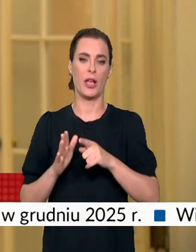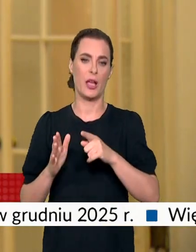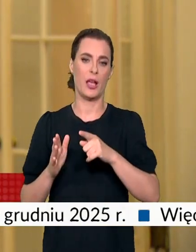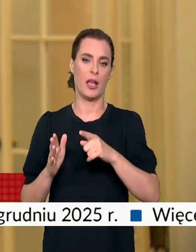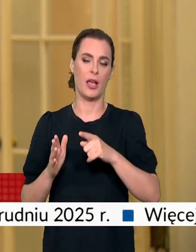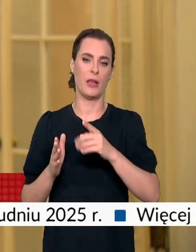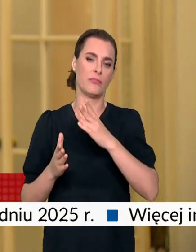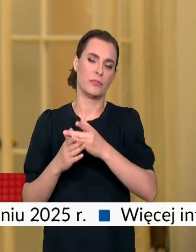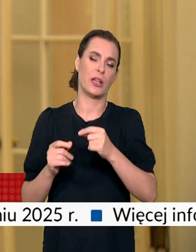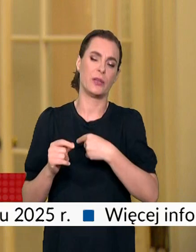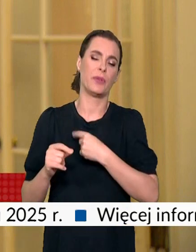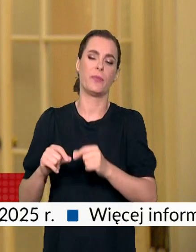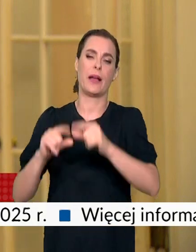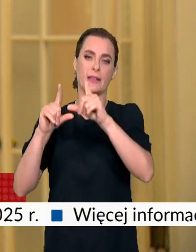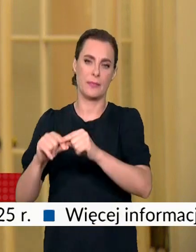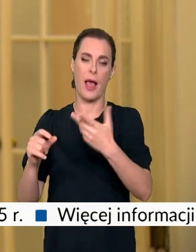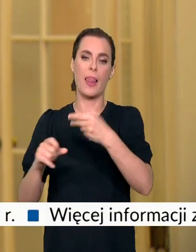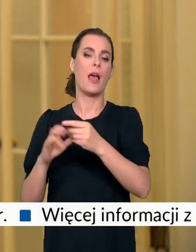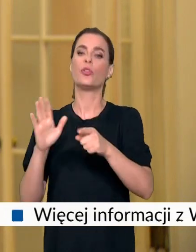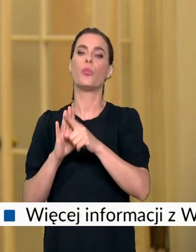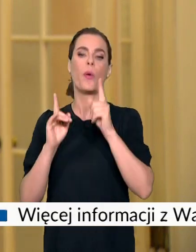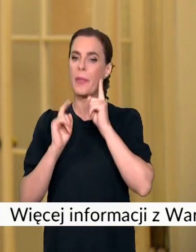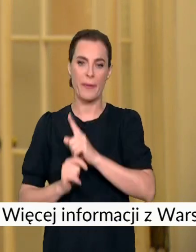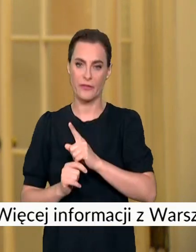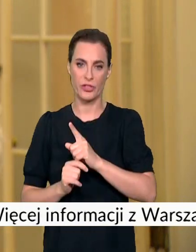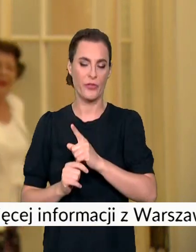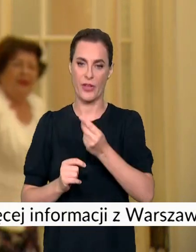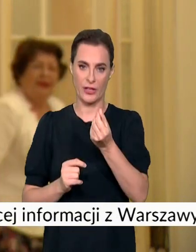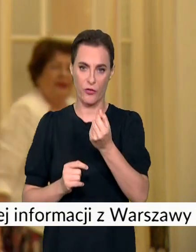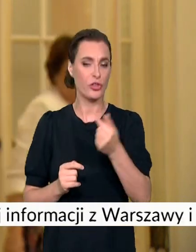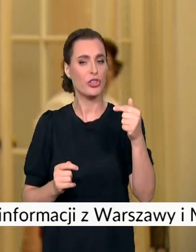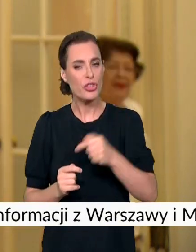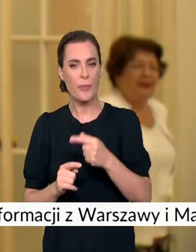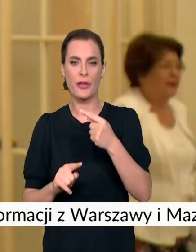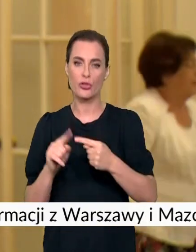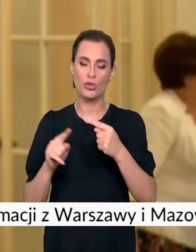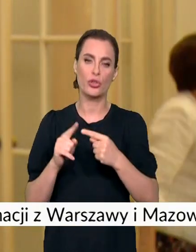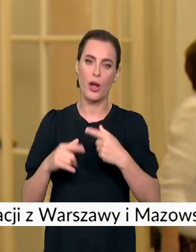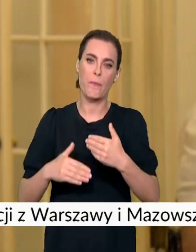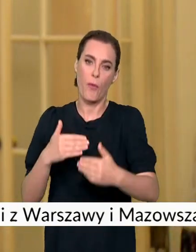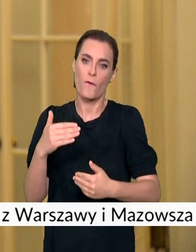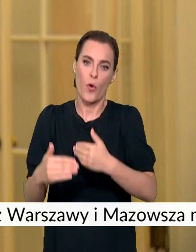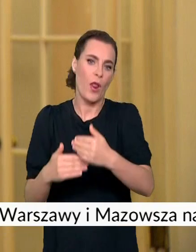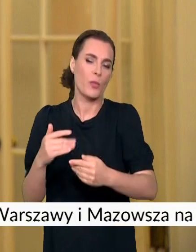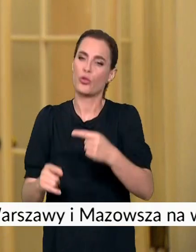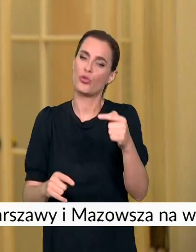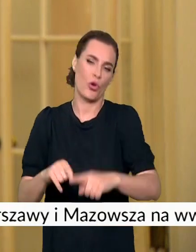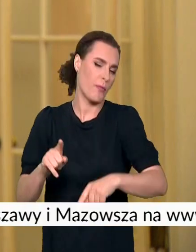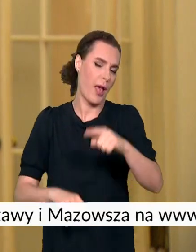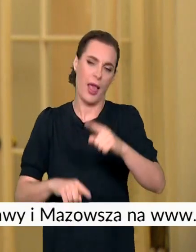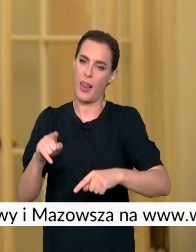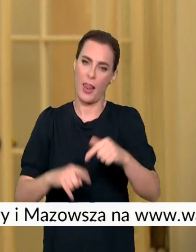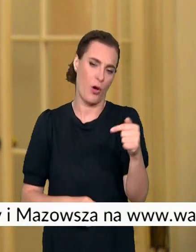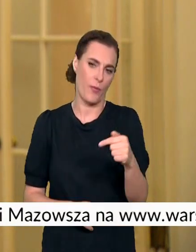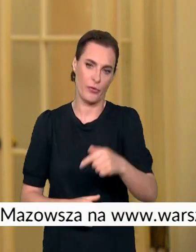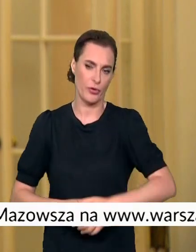od tego, że ceny maksymalne były całkowicie nierealistyczne i trzeba było je w jakiś sposób uwolnić. To jest po prostu normalna konieczność ekonomiczna moim